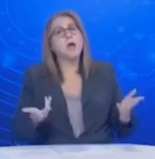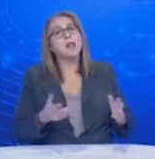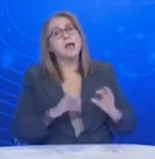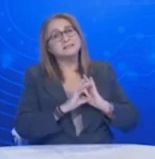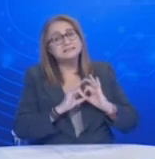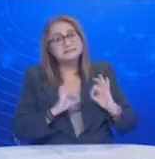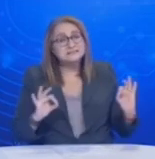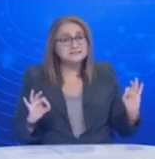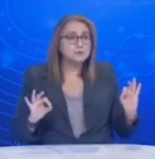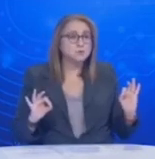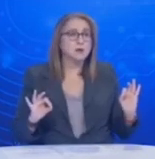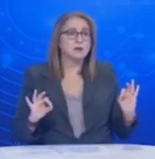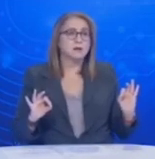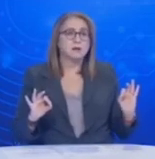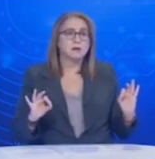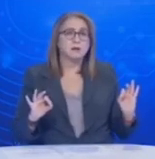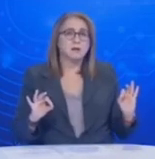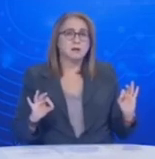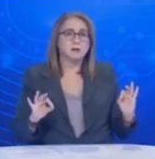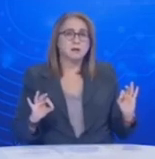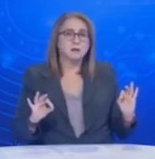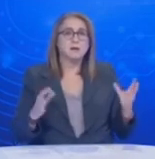υπάρχει ένα ανώτατο σημείο